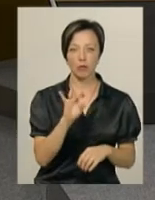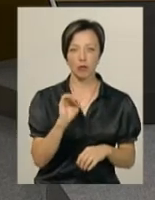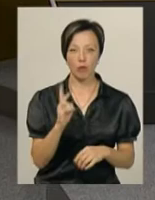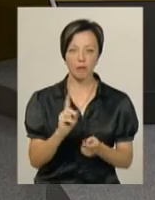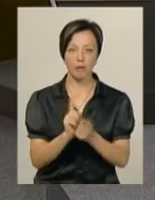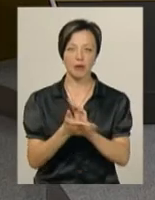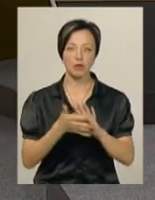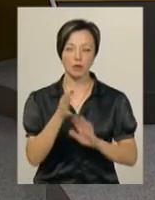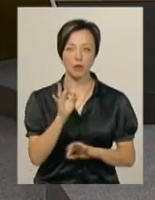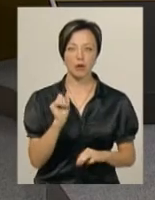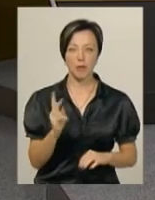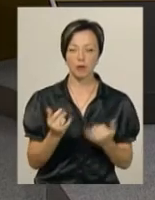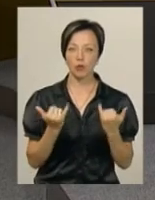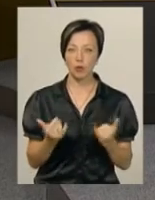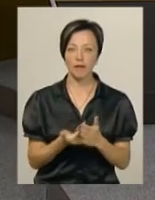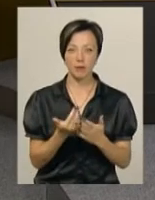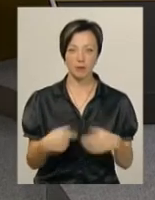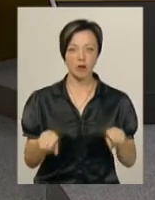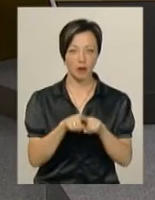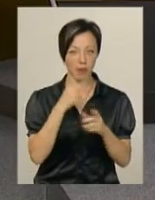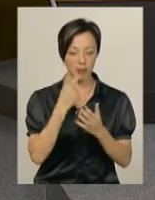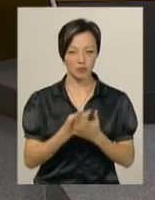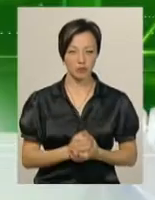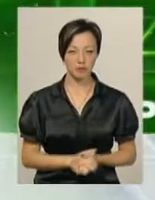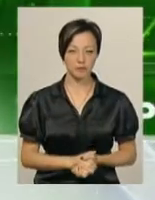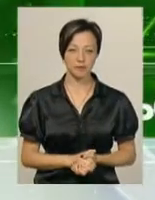диктор жестової мови Ольга Рибак. Сьогодні у випуску ви побачите.